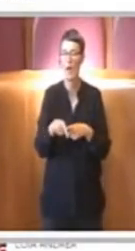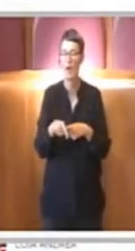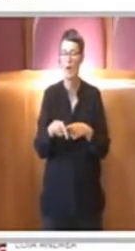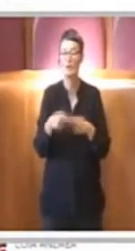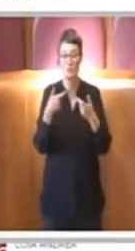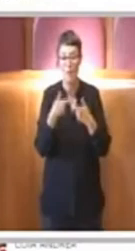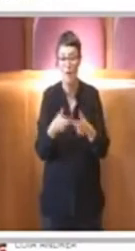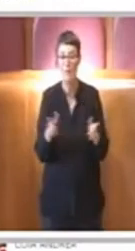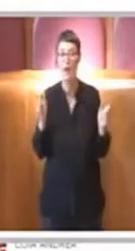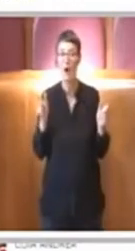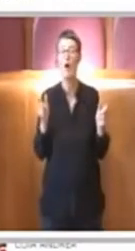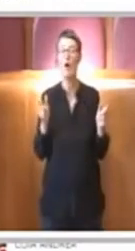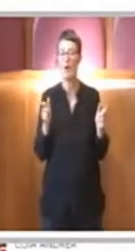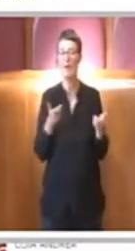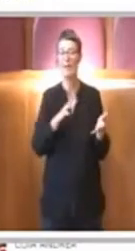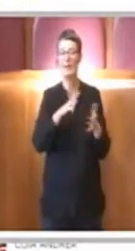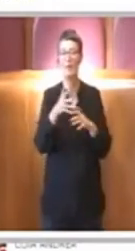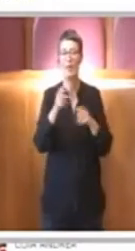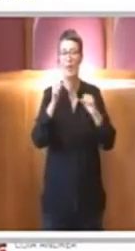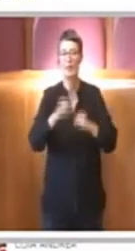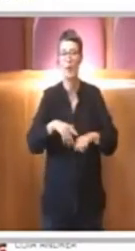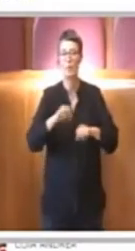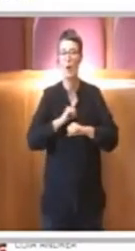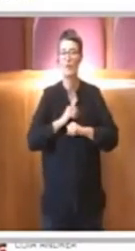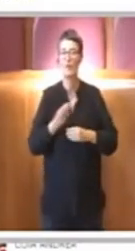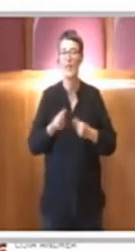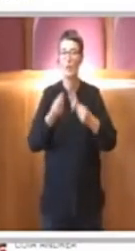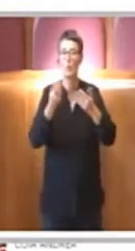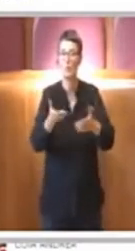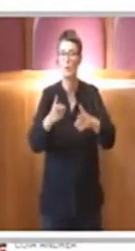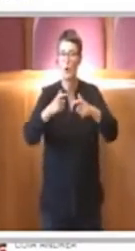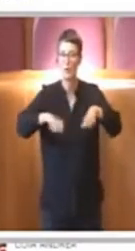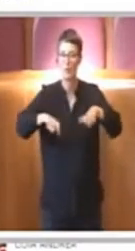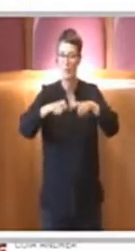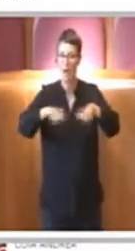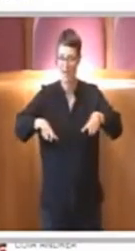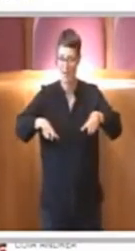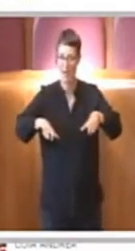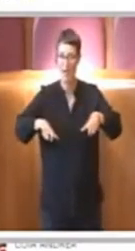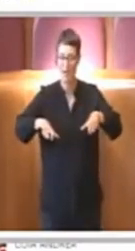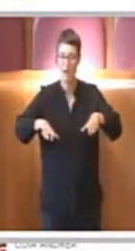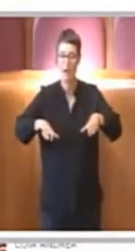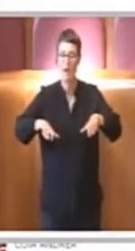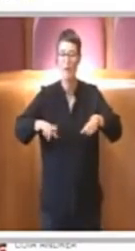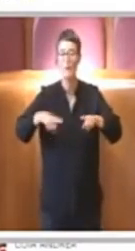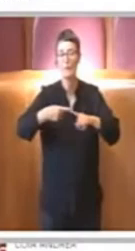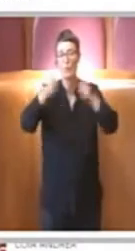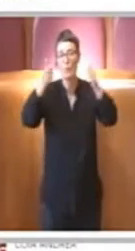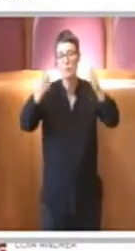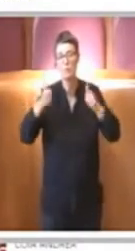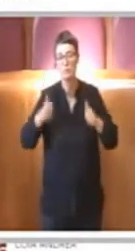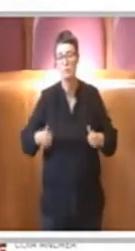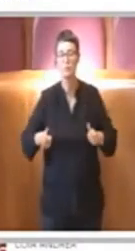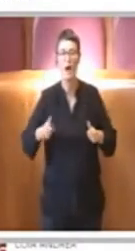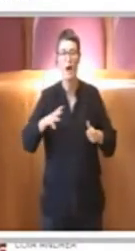fideiussioni bancarie e di mettere a bando i locali commerciali di proprietà